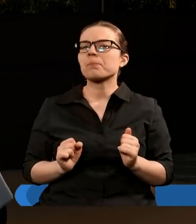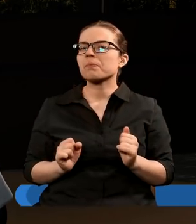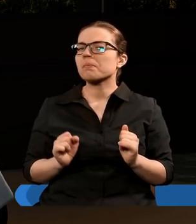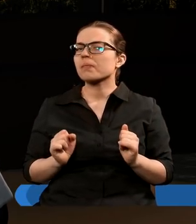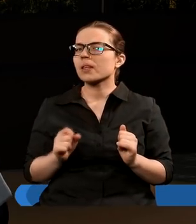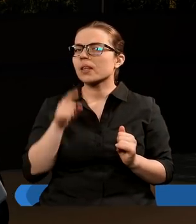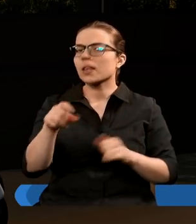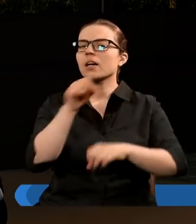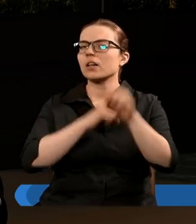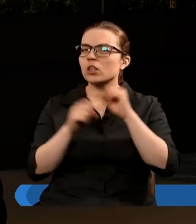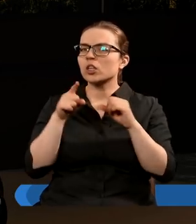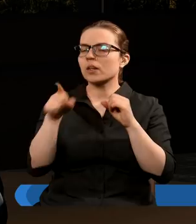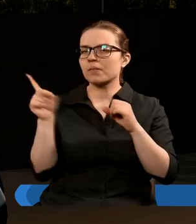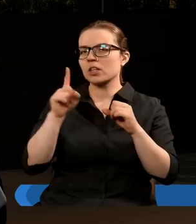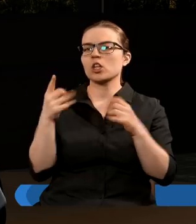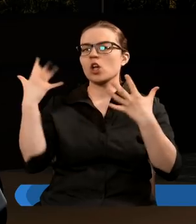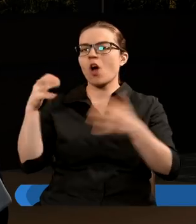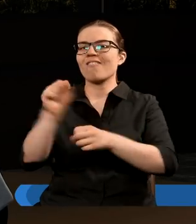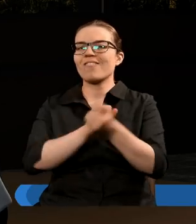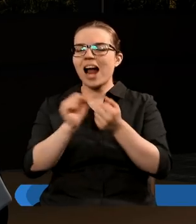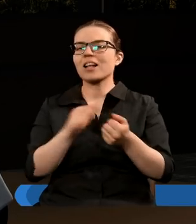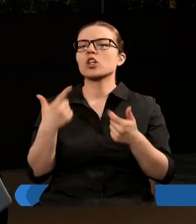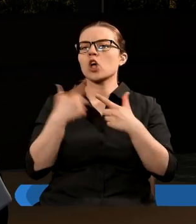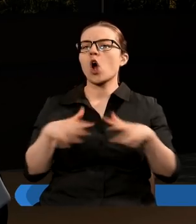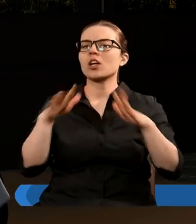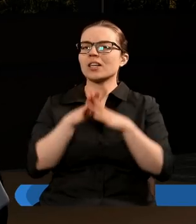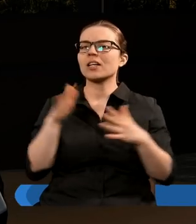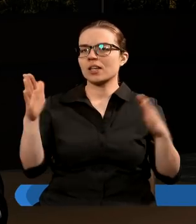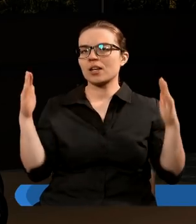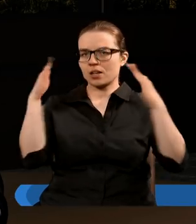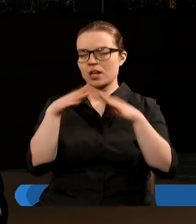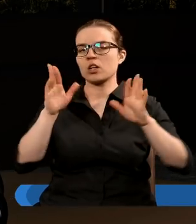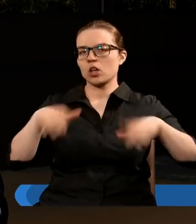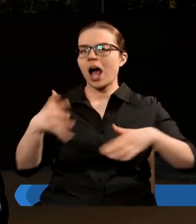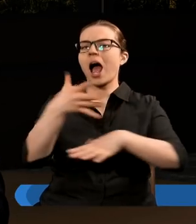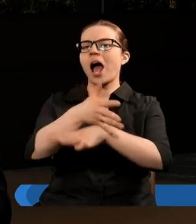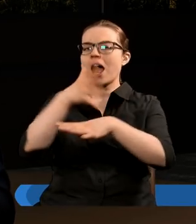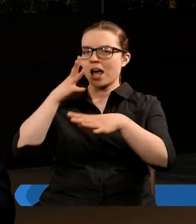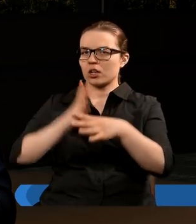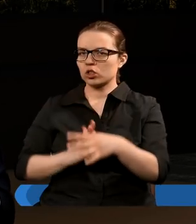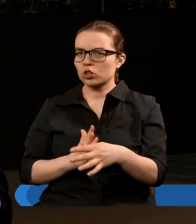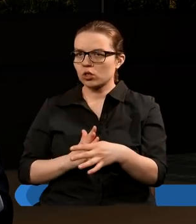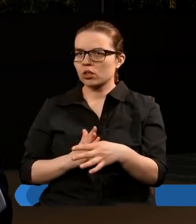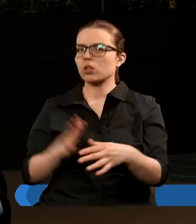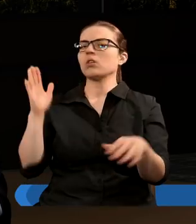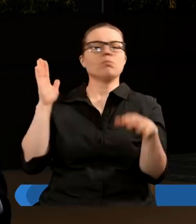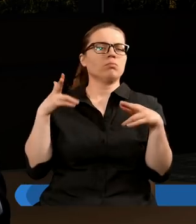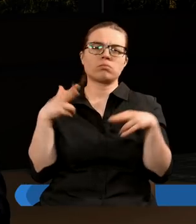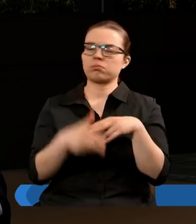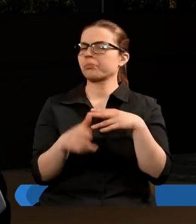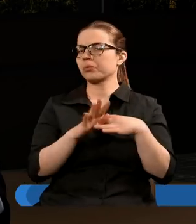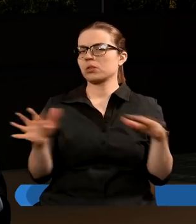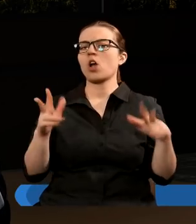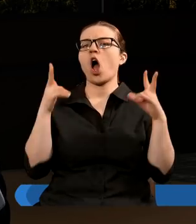Rzym z rąk władzki kościelnej. I wtedy papież zostaje aresztowany i już przestaje formalnie,